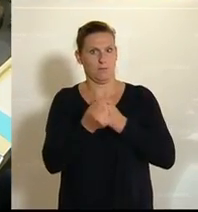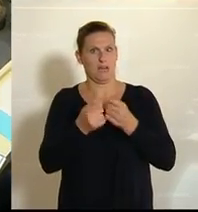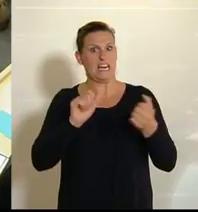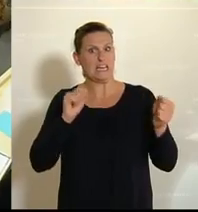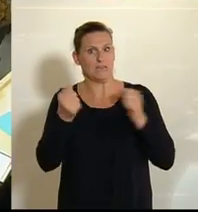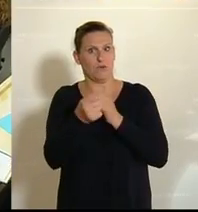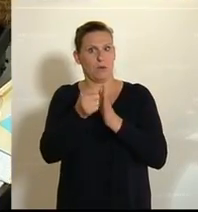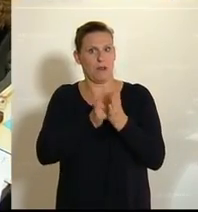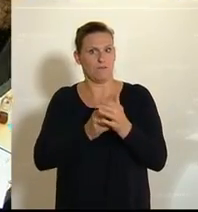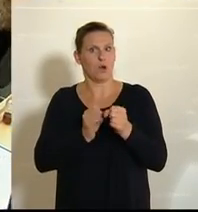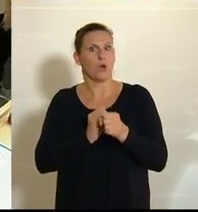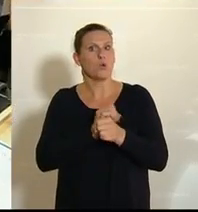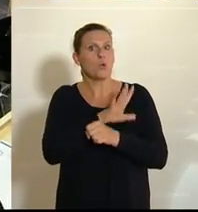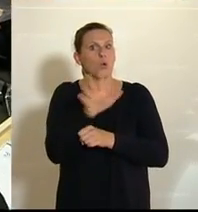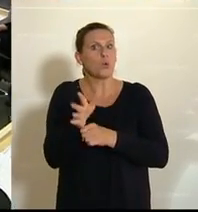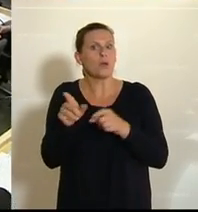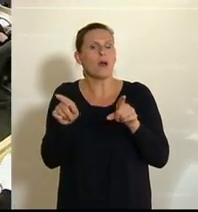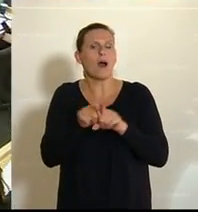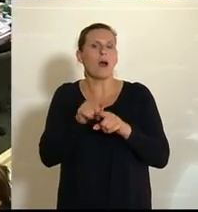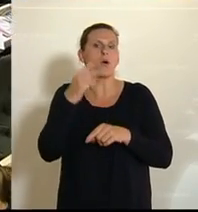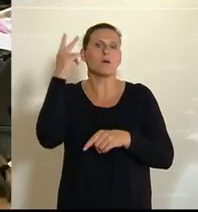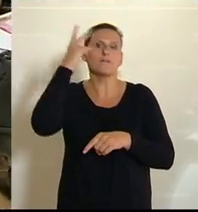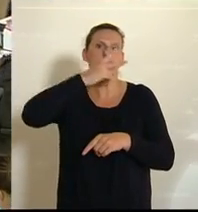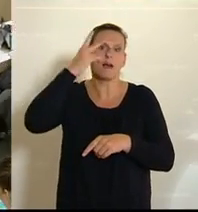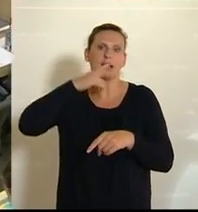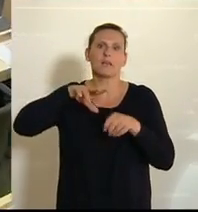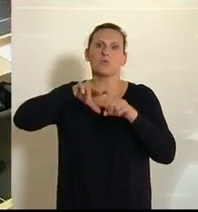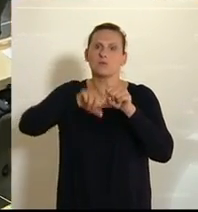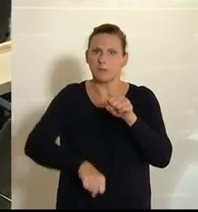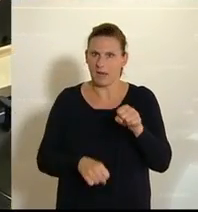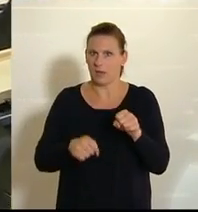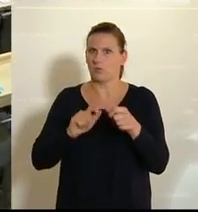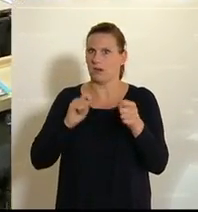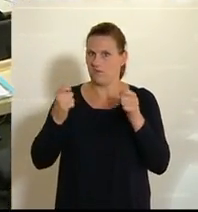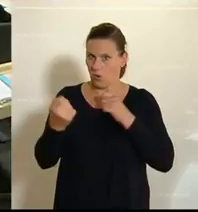begonnen. Durch Corona wurde diese natürlich auch unterbrochen